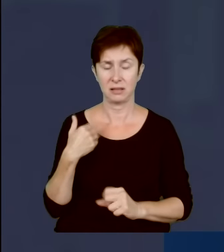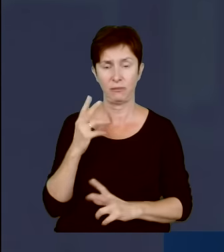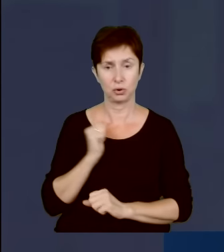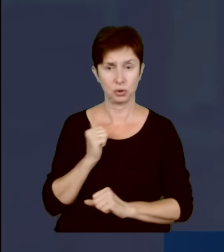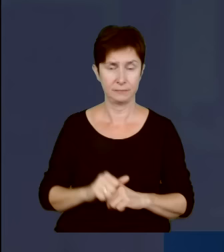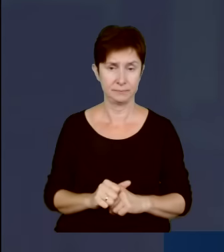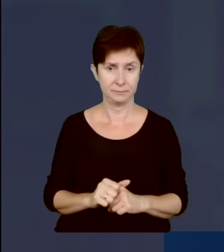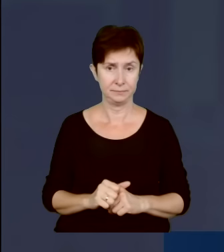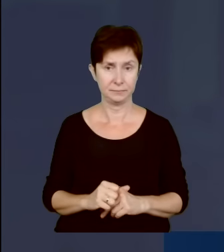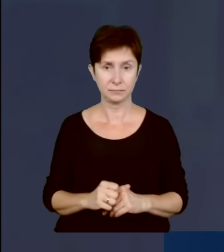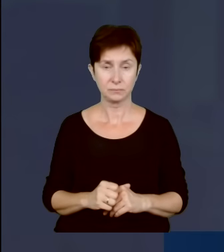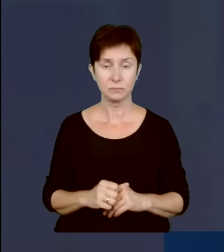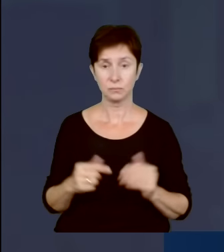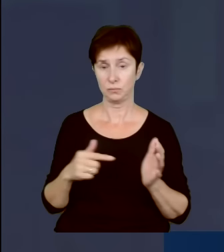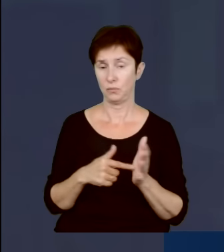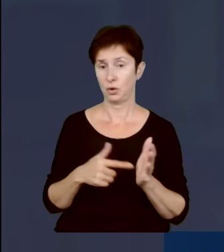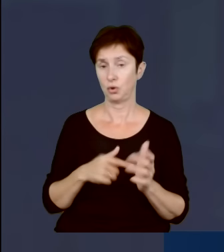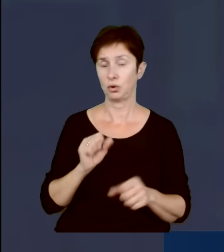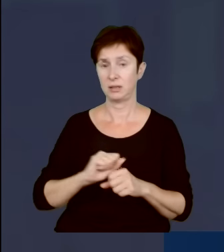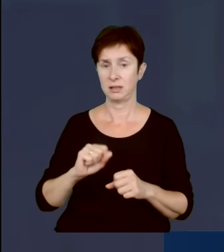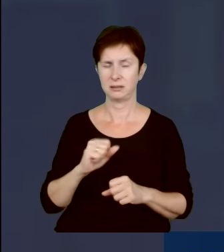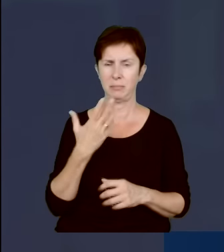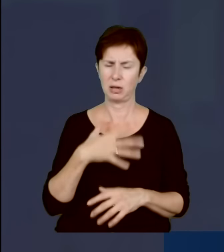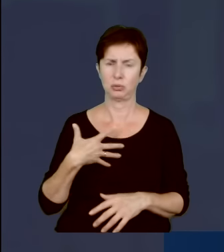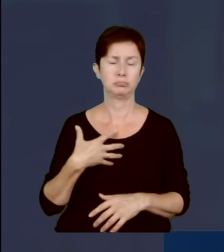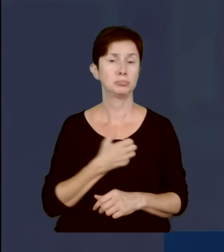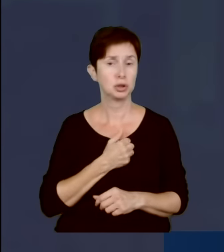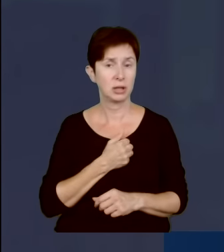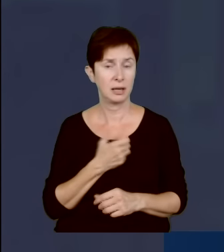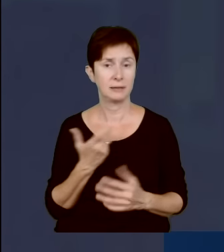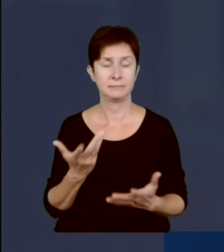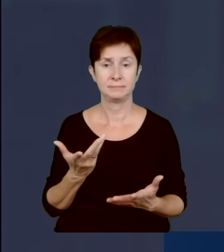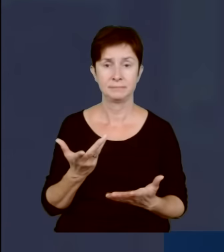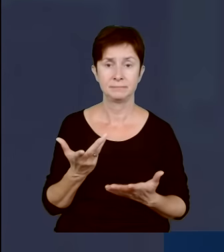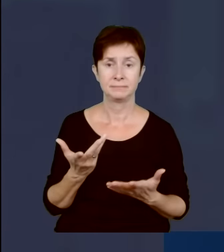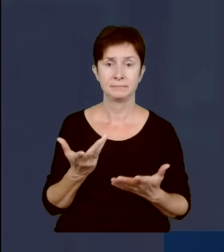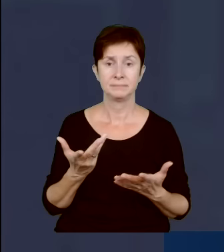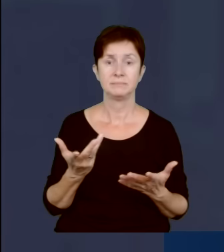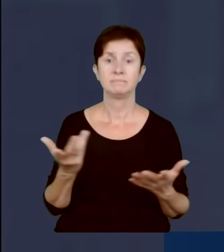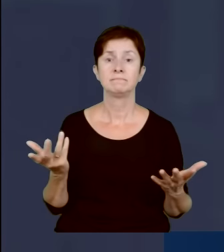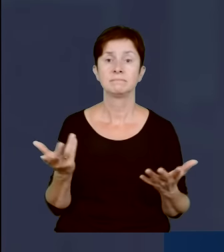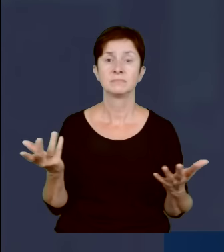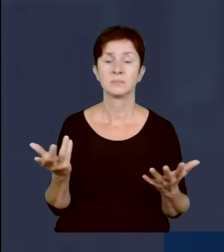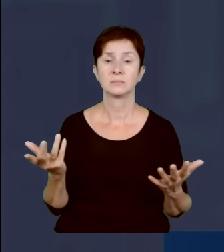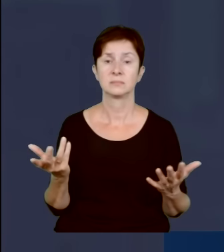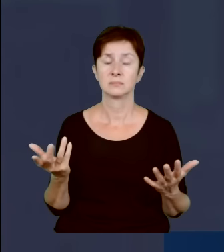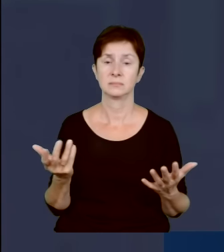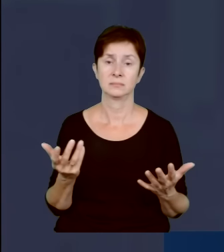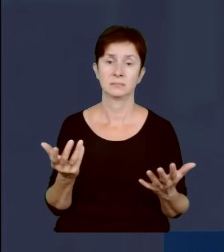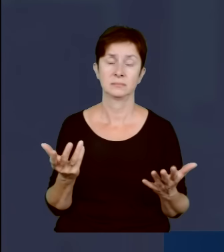I to było bardzo bolesne, gdyż, no cóż, można nawet